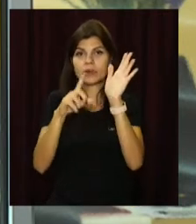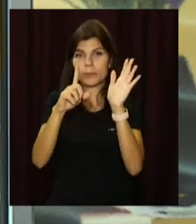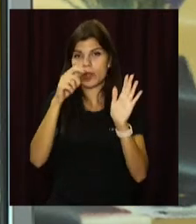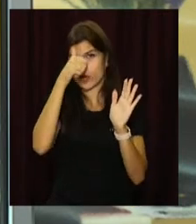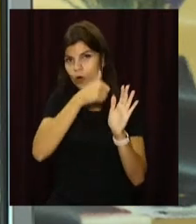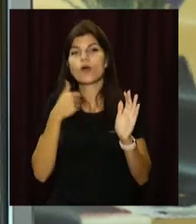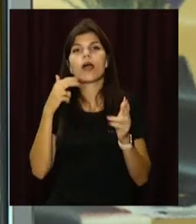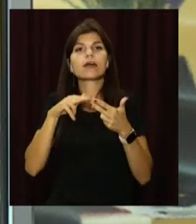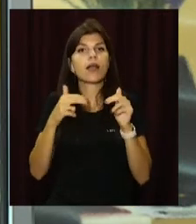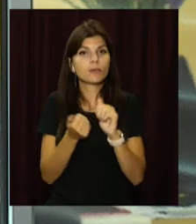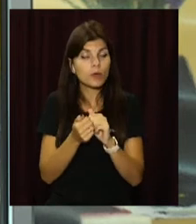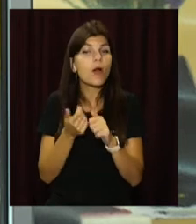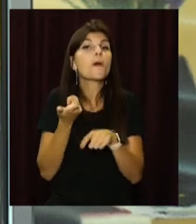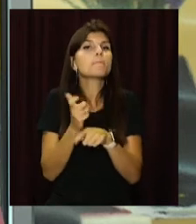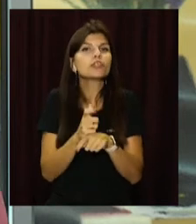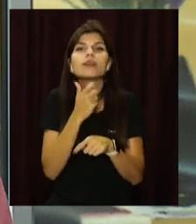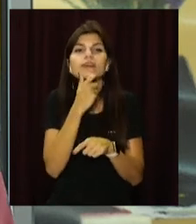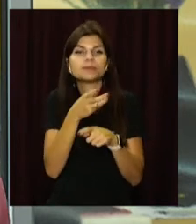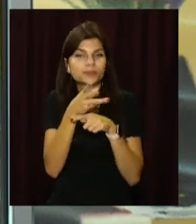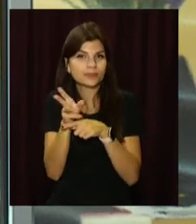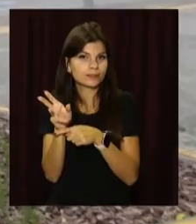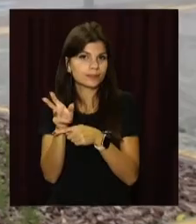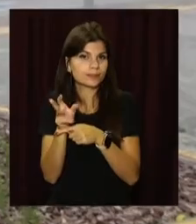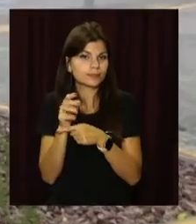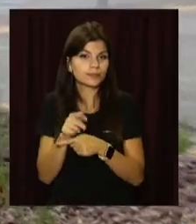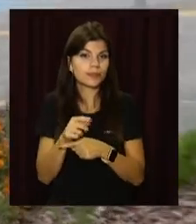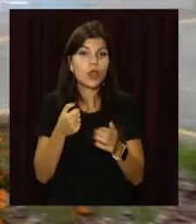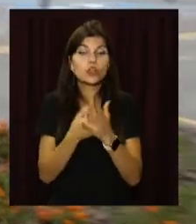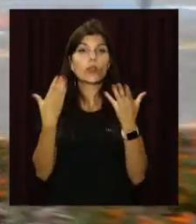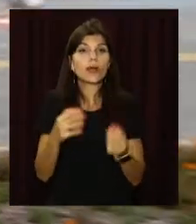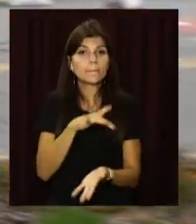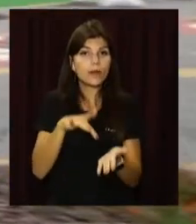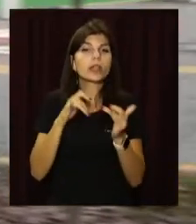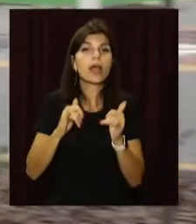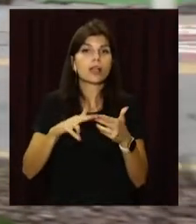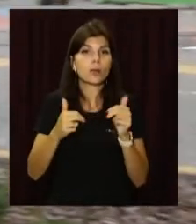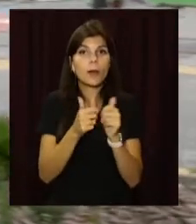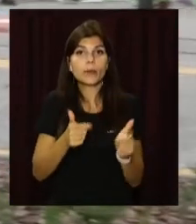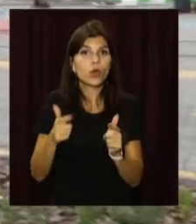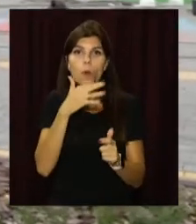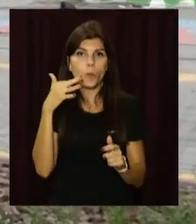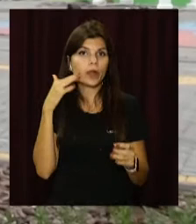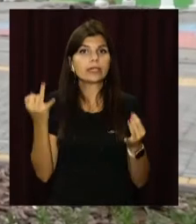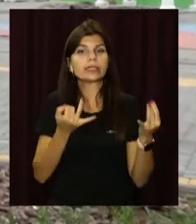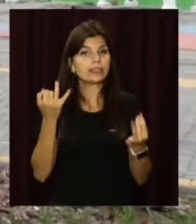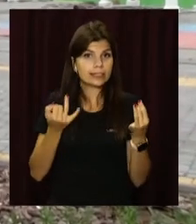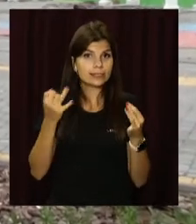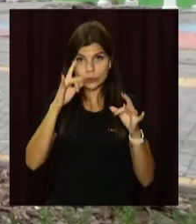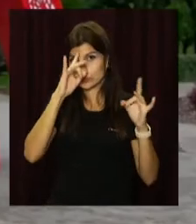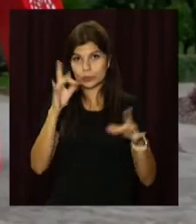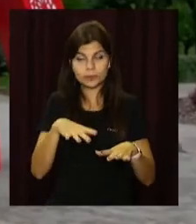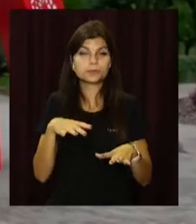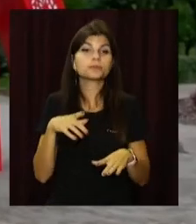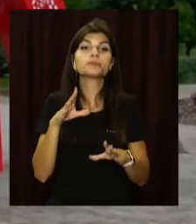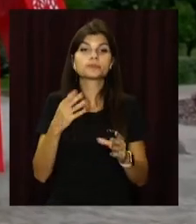річницю Кам'янського. Більше у сюжеті. До Дня міста для кам'янчан приготували багато презентів та сюрпризів.